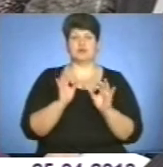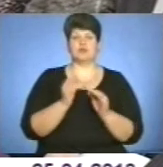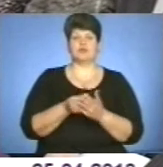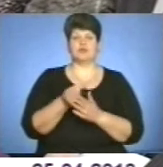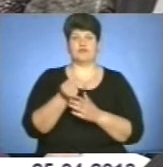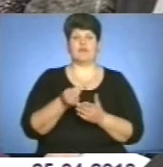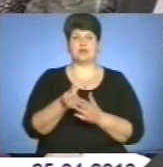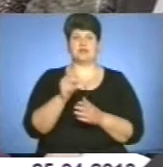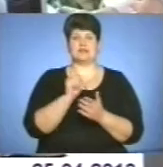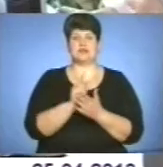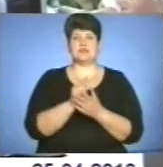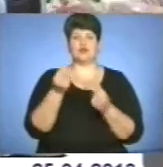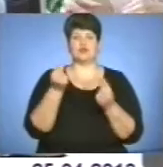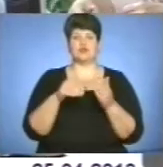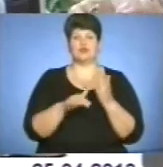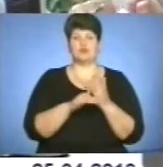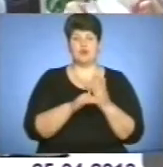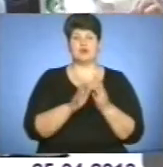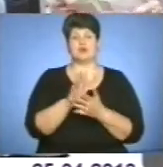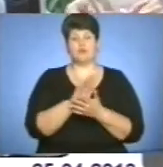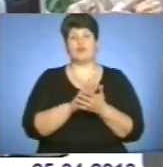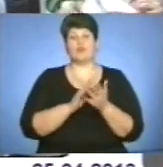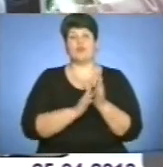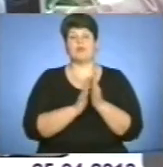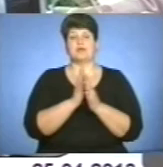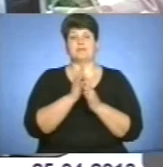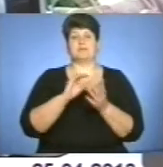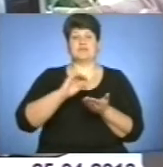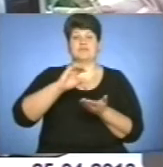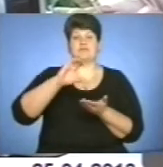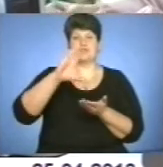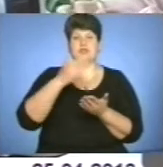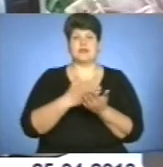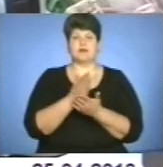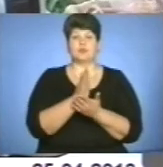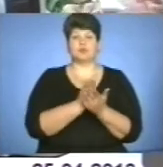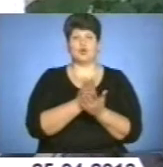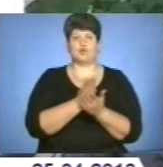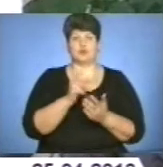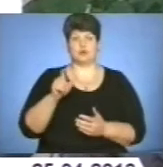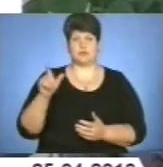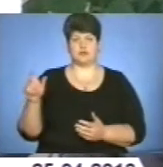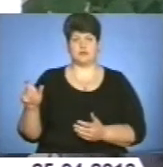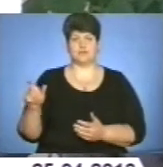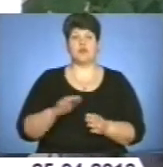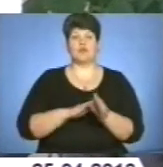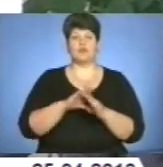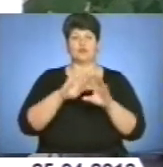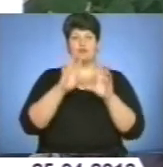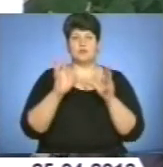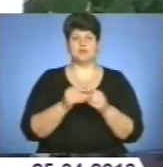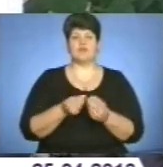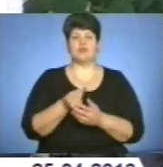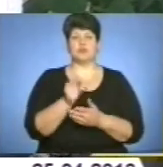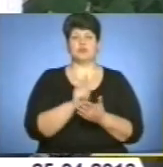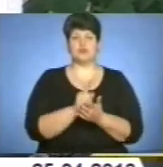виплати пенсій, грошової допомоги та подальше підвищення якості обслуговування громадян. У повному обсязі виплату пенсій